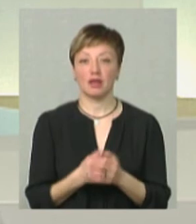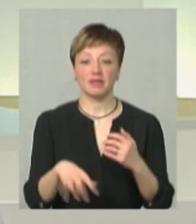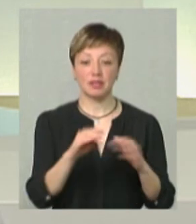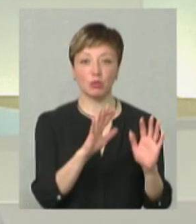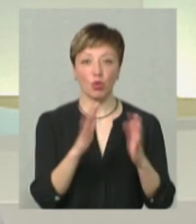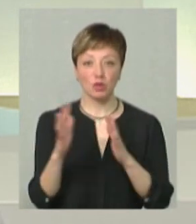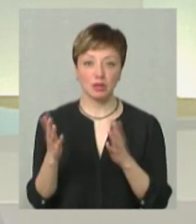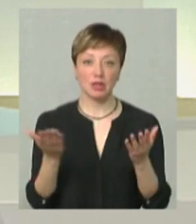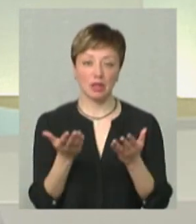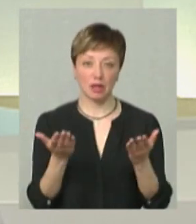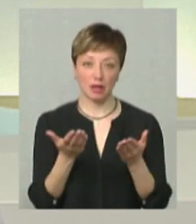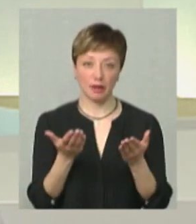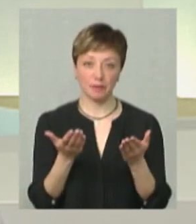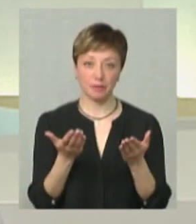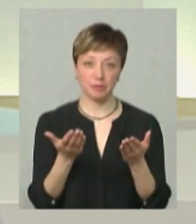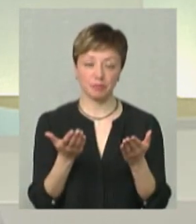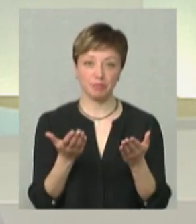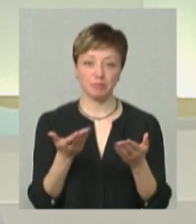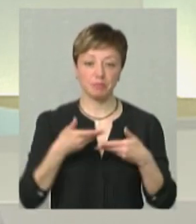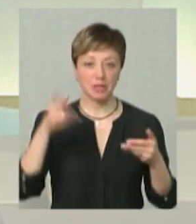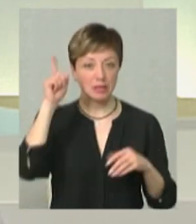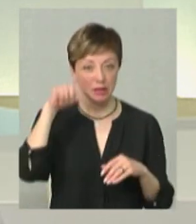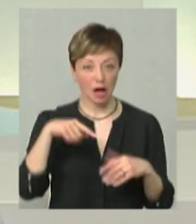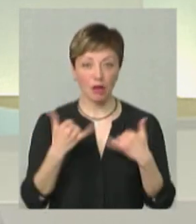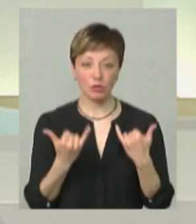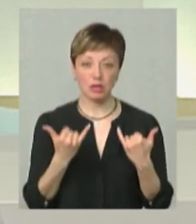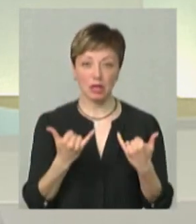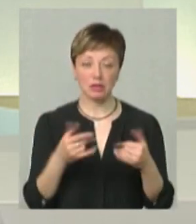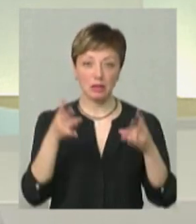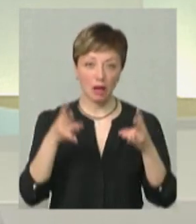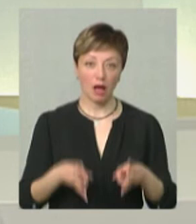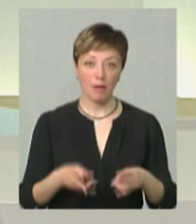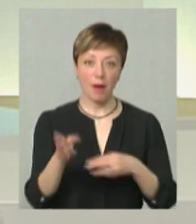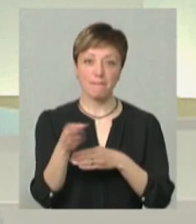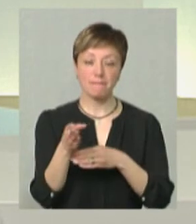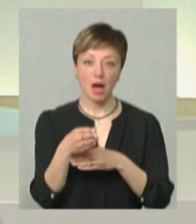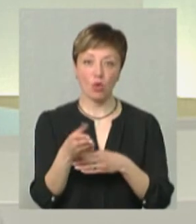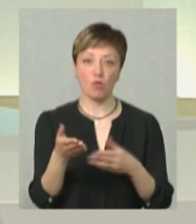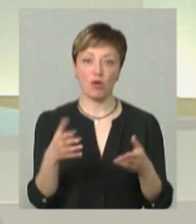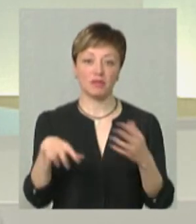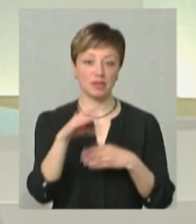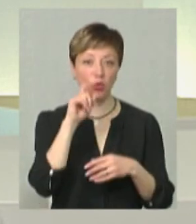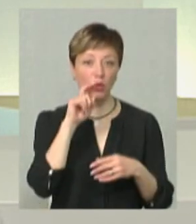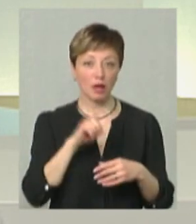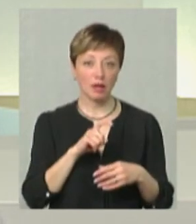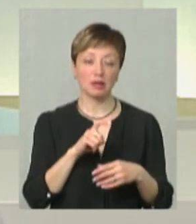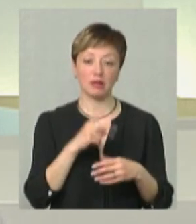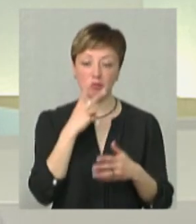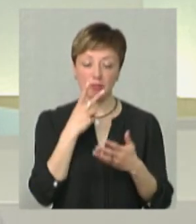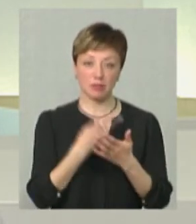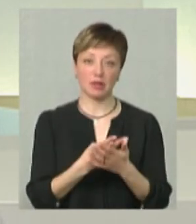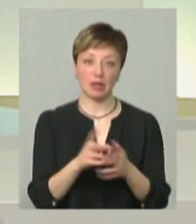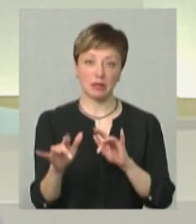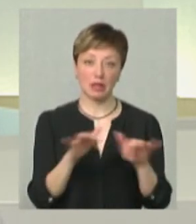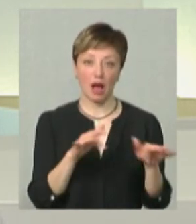всі події, які ми знаємо, зараз є трагедією Маріуполя, трагедію, мабуть, всієї України. Вони відобразились